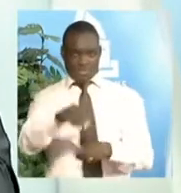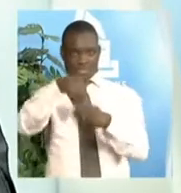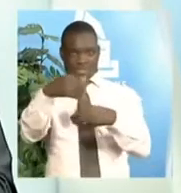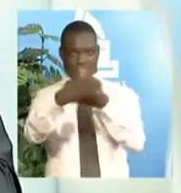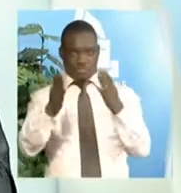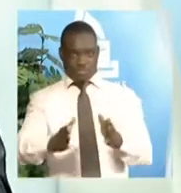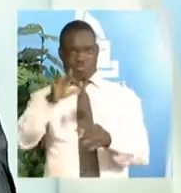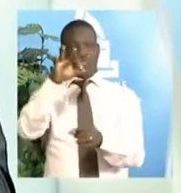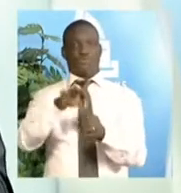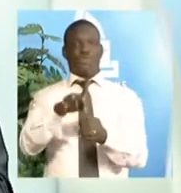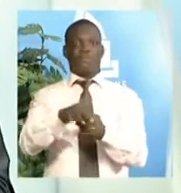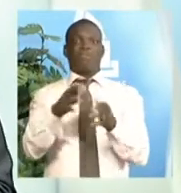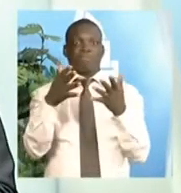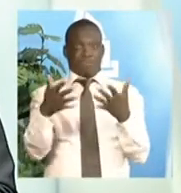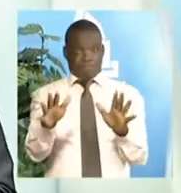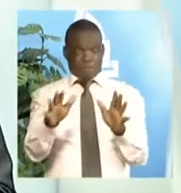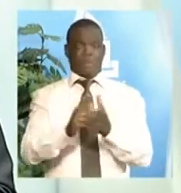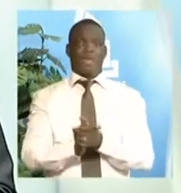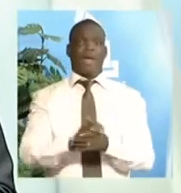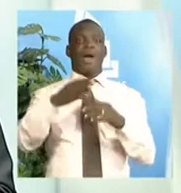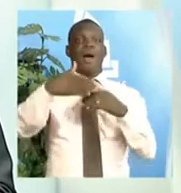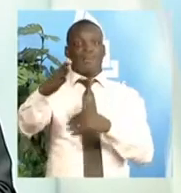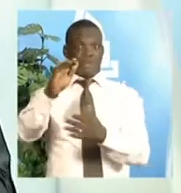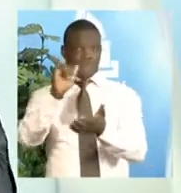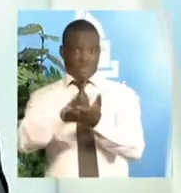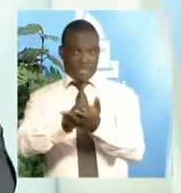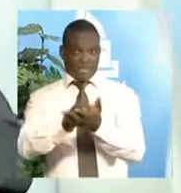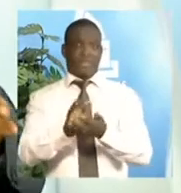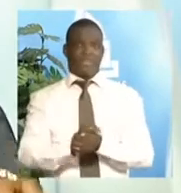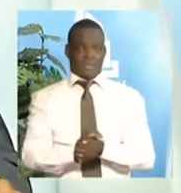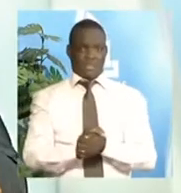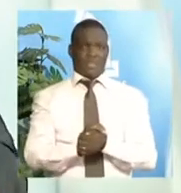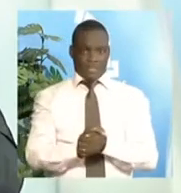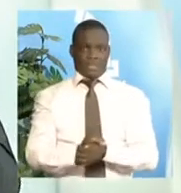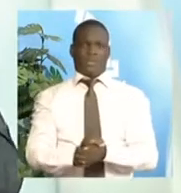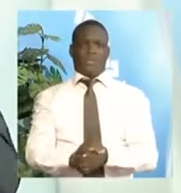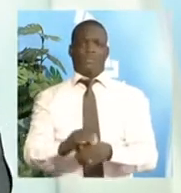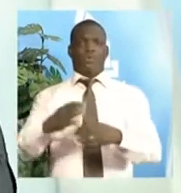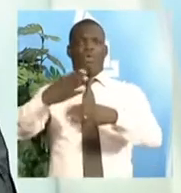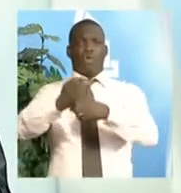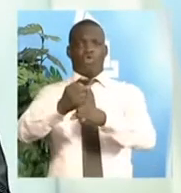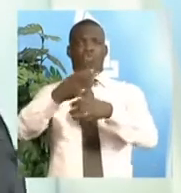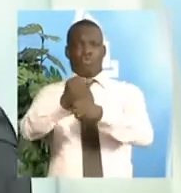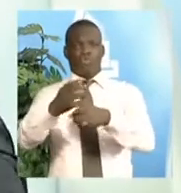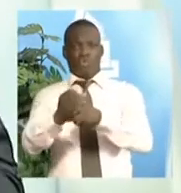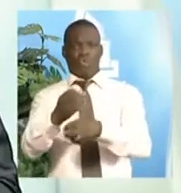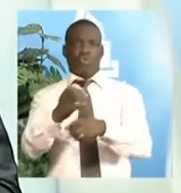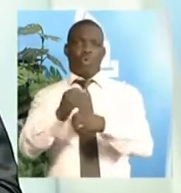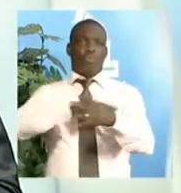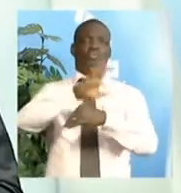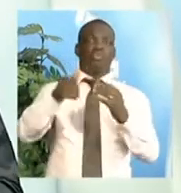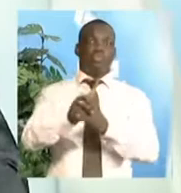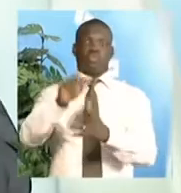Après la proclamation faite dans le bureau de vote, une compilation est faite dans les commissions locales. Mais ce n'est pas la